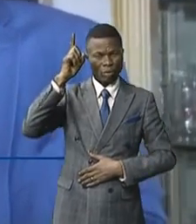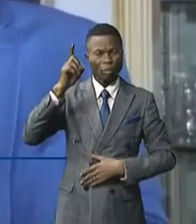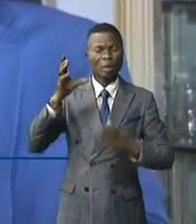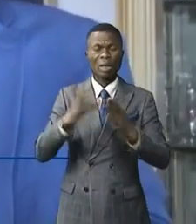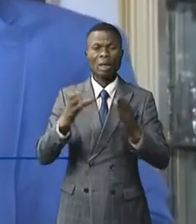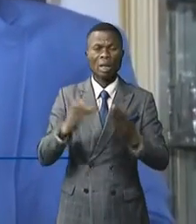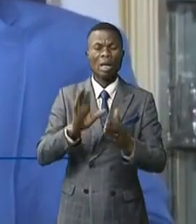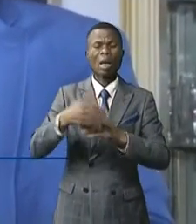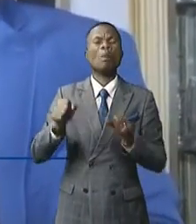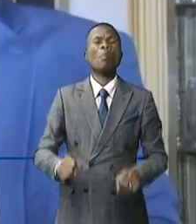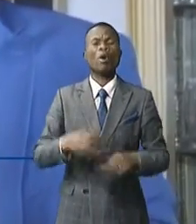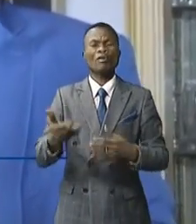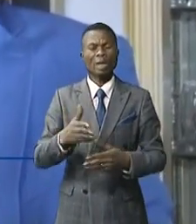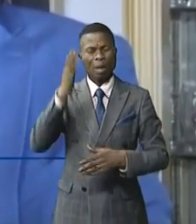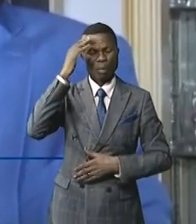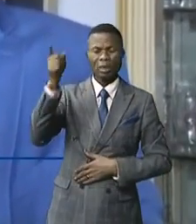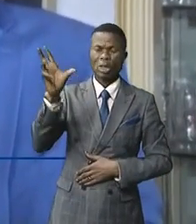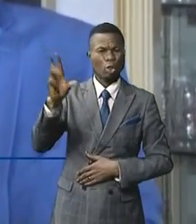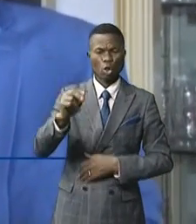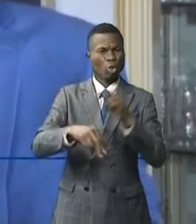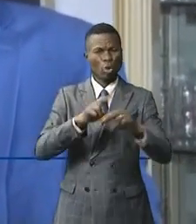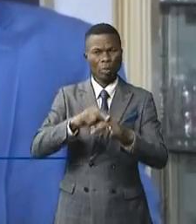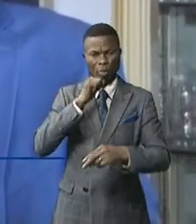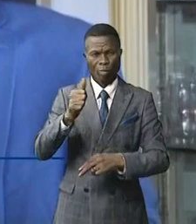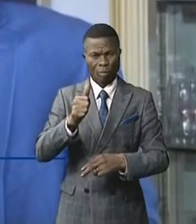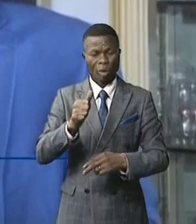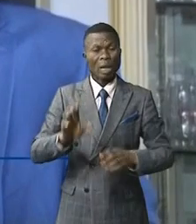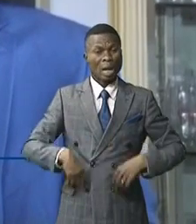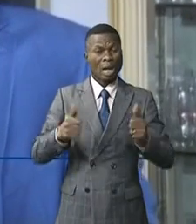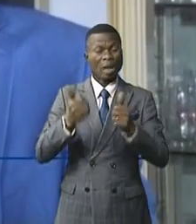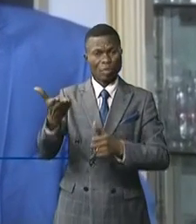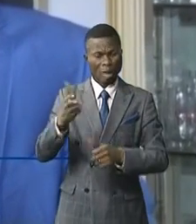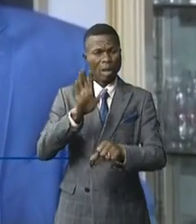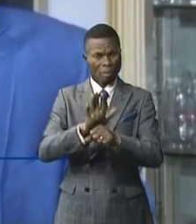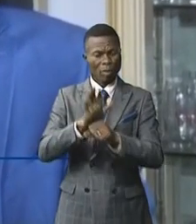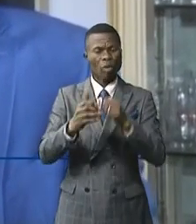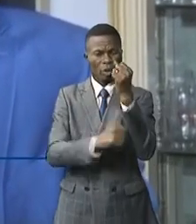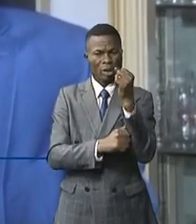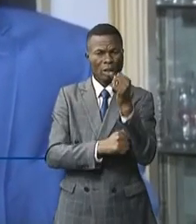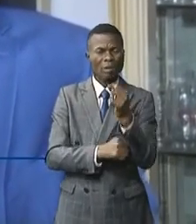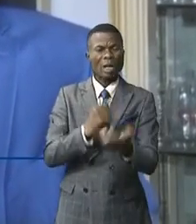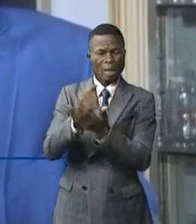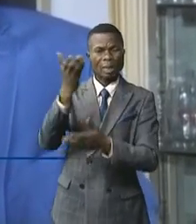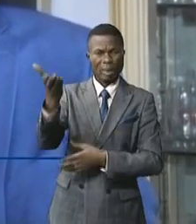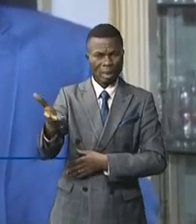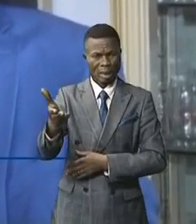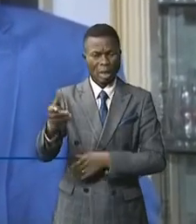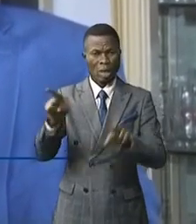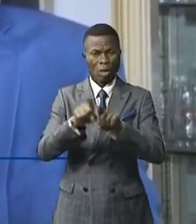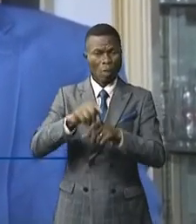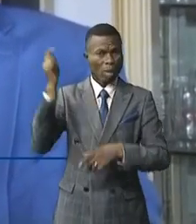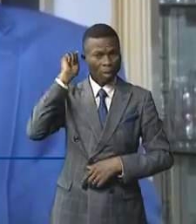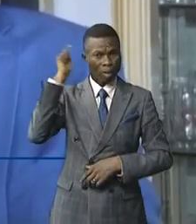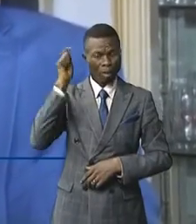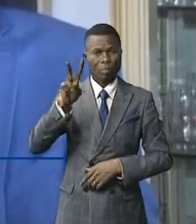bâton après leur mort. Ce n'est pas normal. C'est du vivant de certaines personnalités, à l'instar du professeur